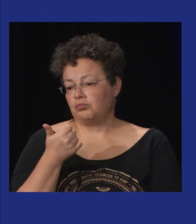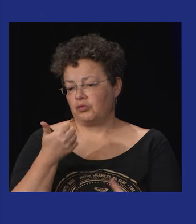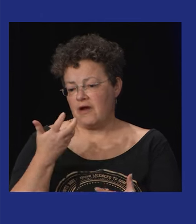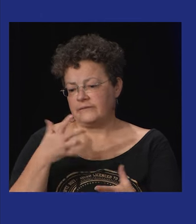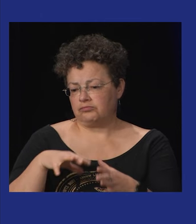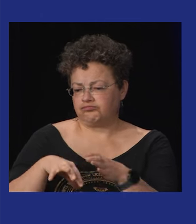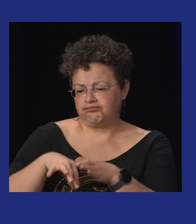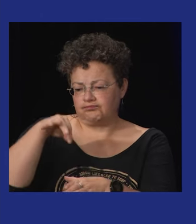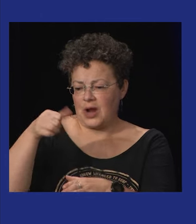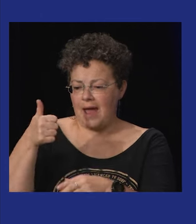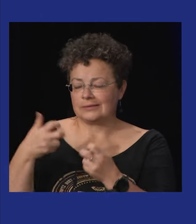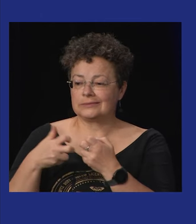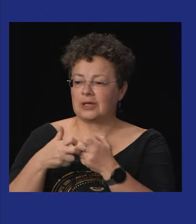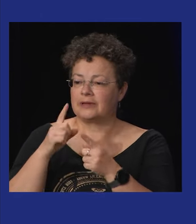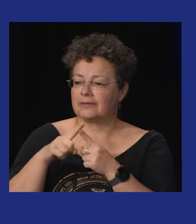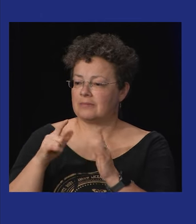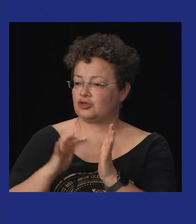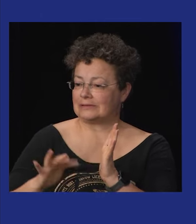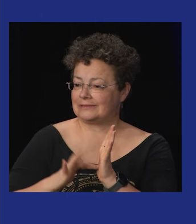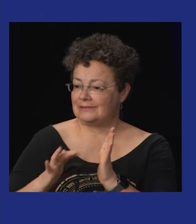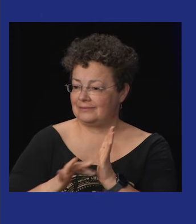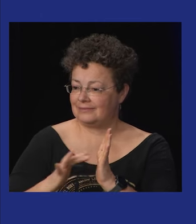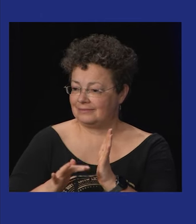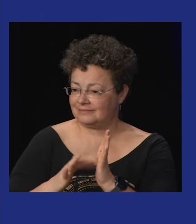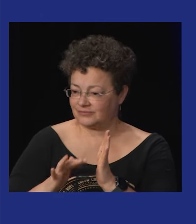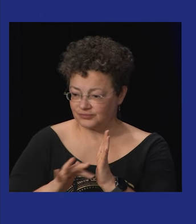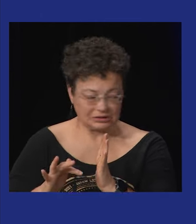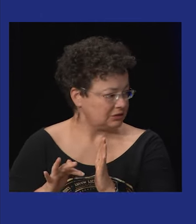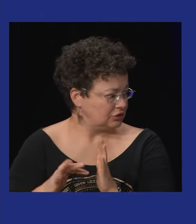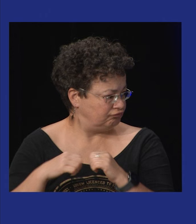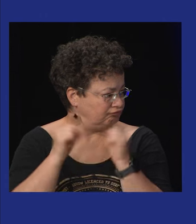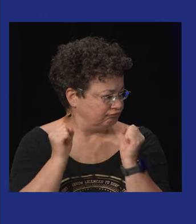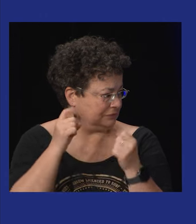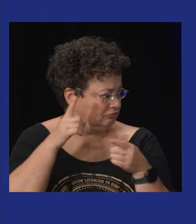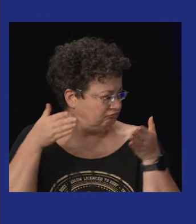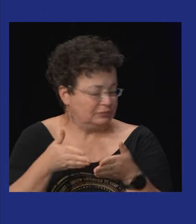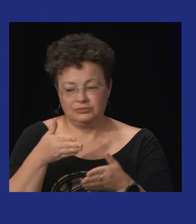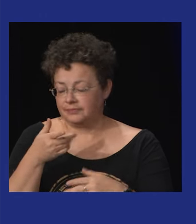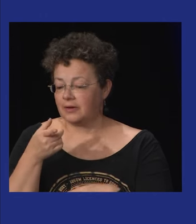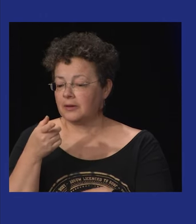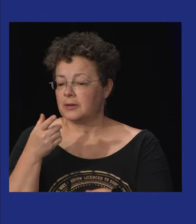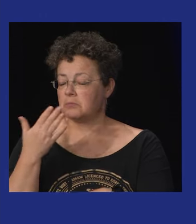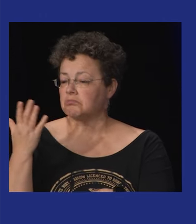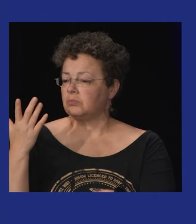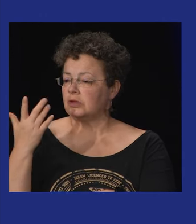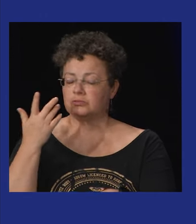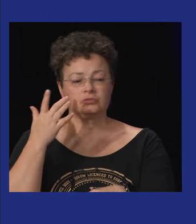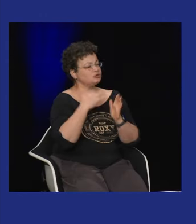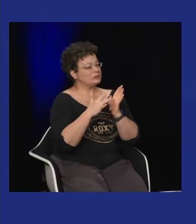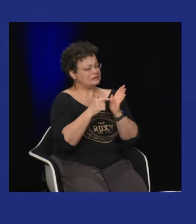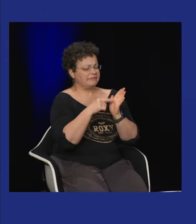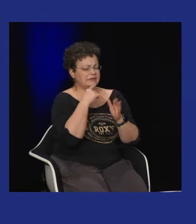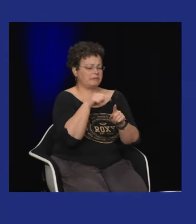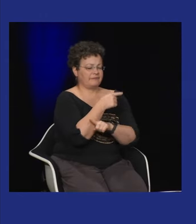voilà qui peuvent invisibiliser la culture sourde alors Juliette concernant le chancine je pense qu'on peut parler de ça